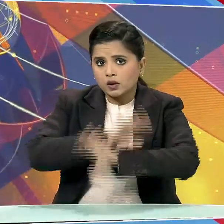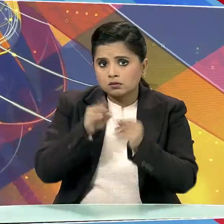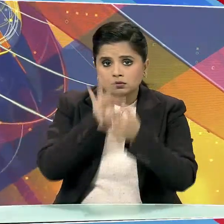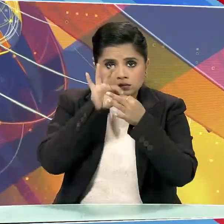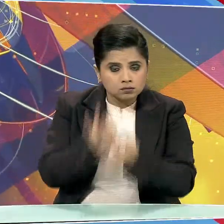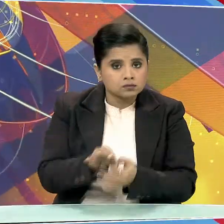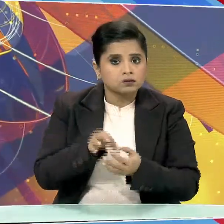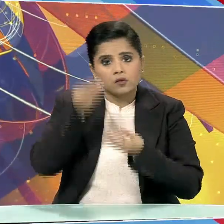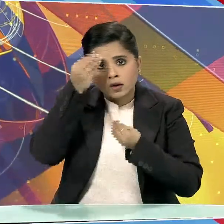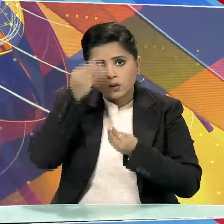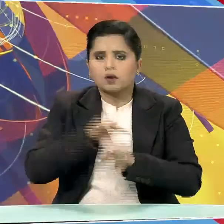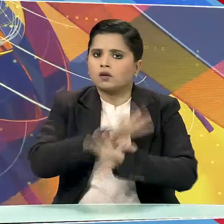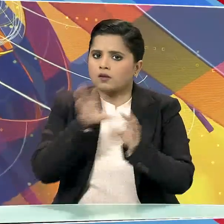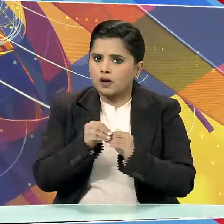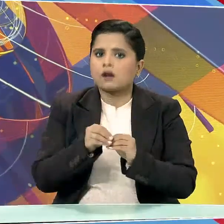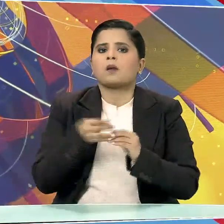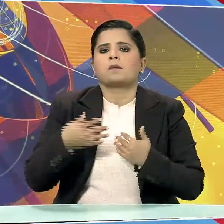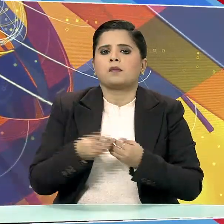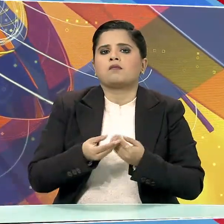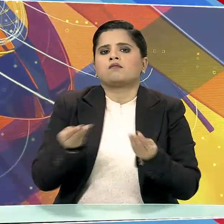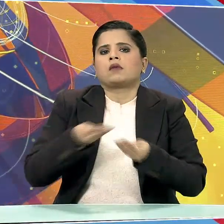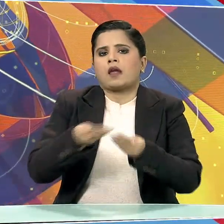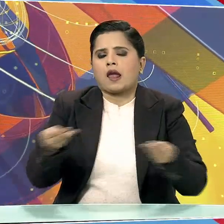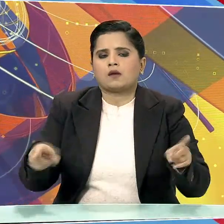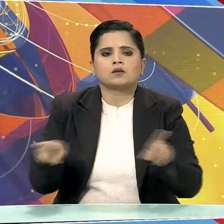जानकारी उपलब्द कराई जाती है